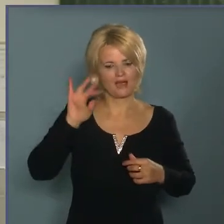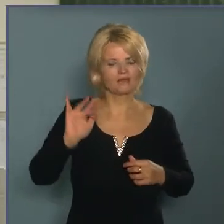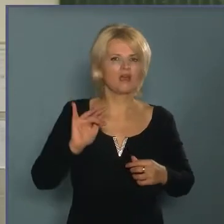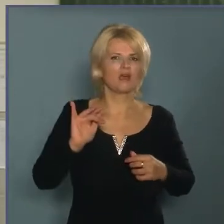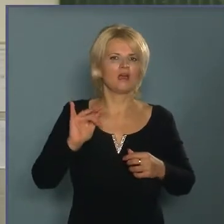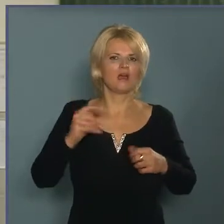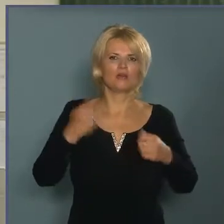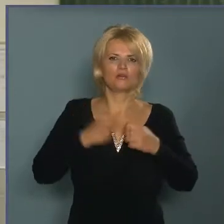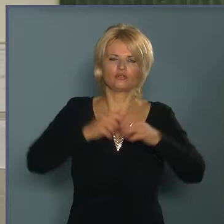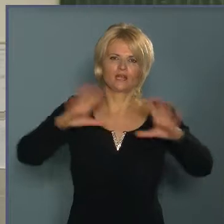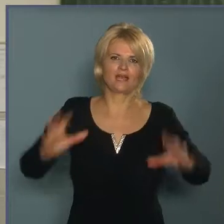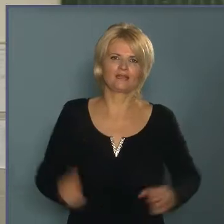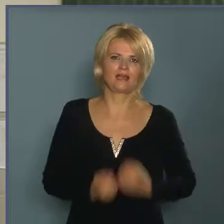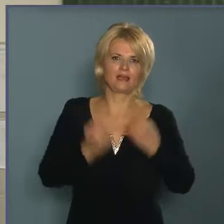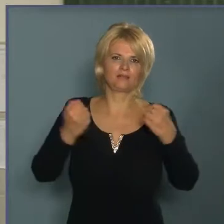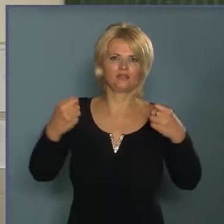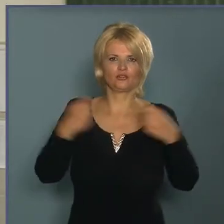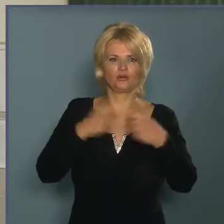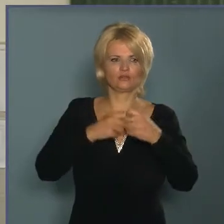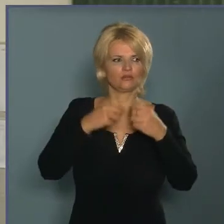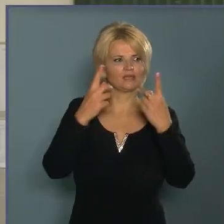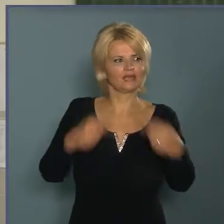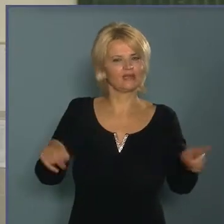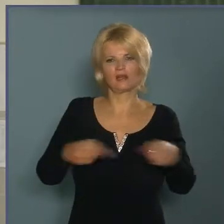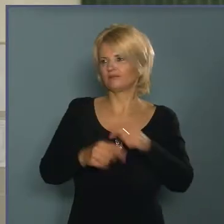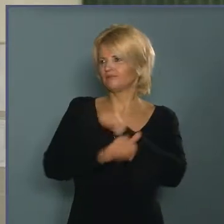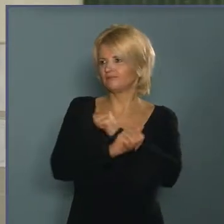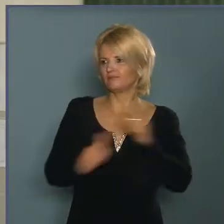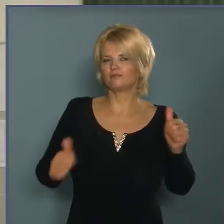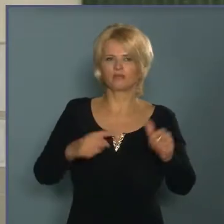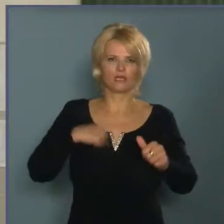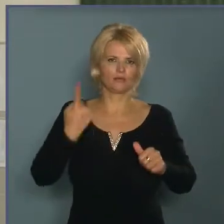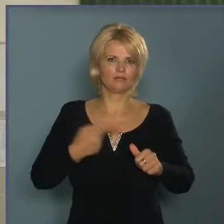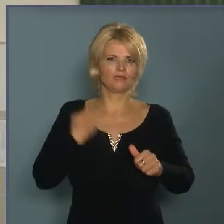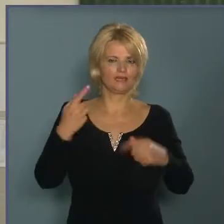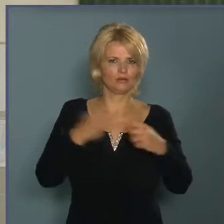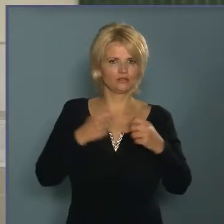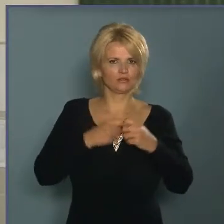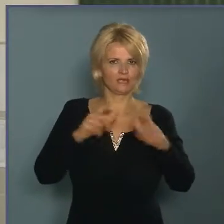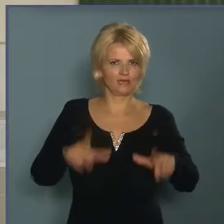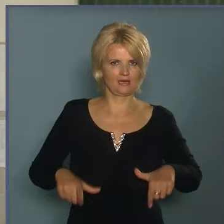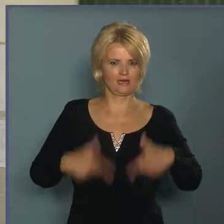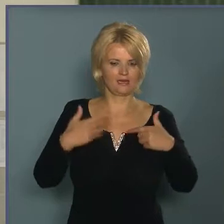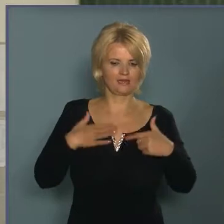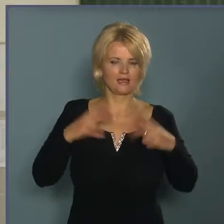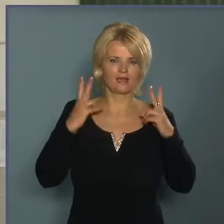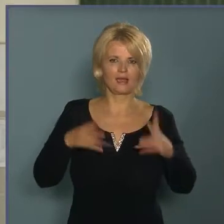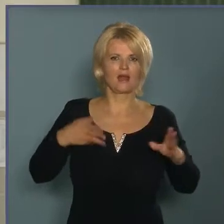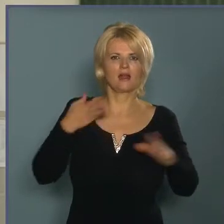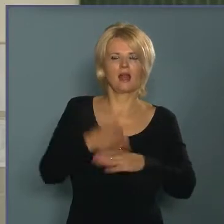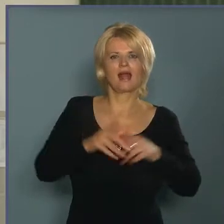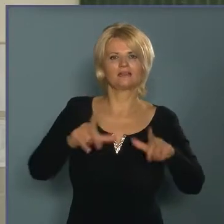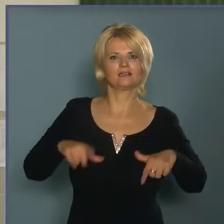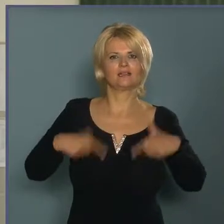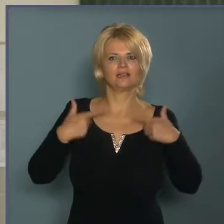A közösségteremtés, egy közös éneklés fantasztikus közösségteremtő. Tehát mi közösségi lények vagyunk emberek. Meg kell élnünk a